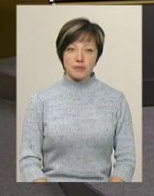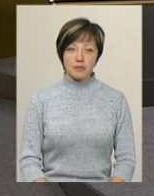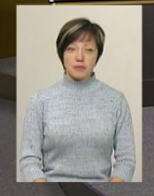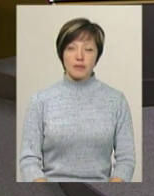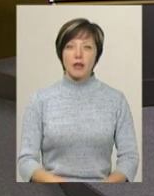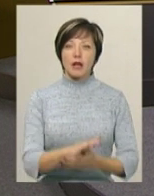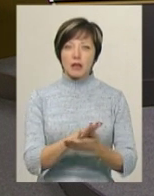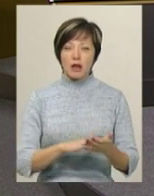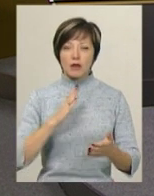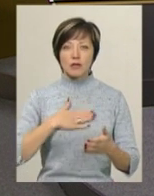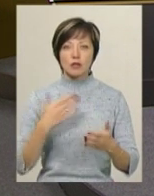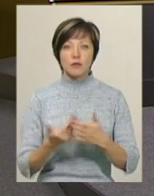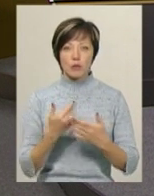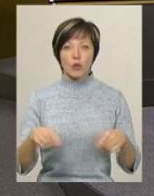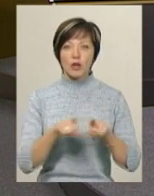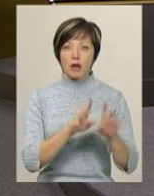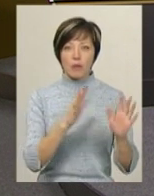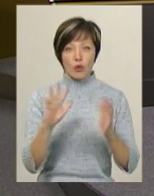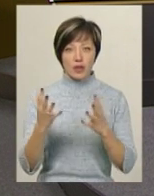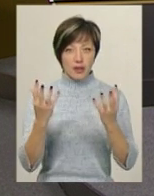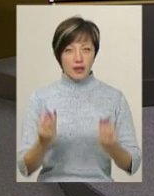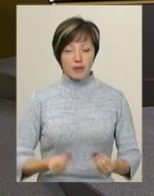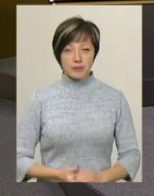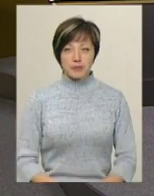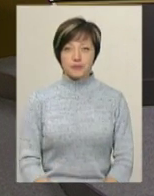Далі в нашому випуску про такі події дня.